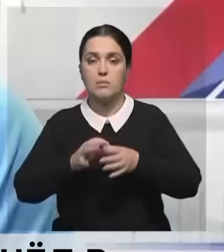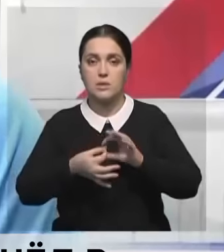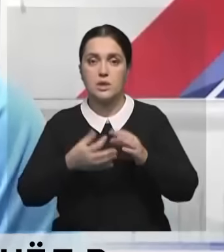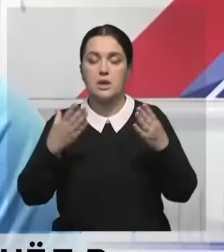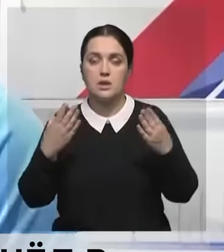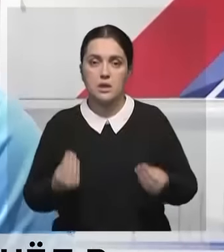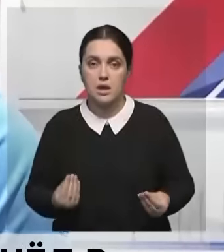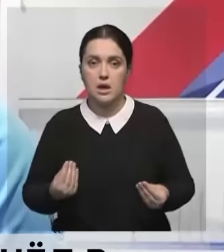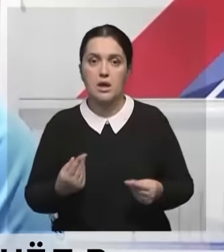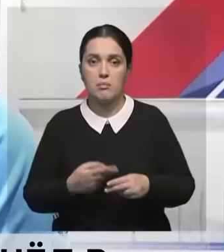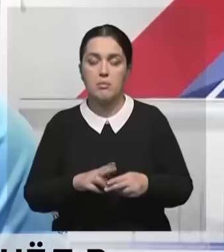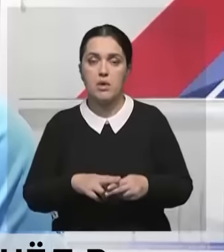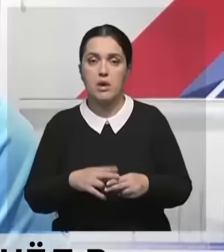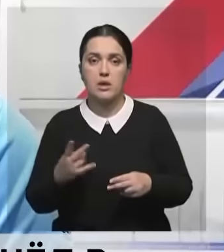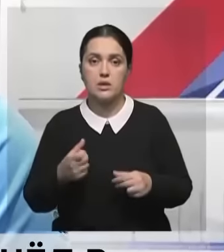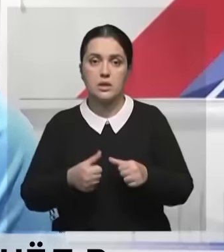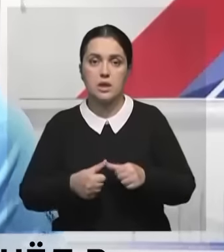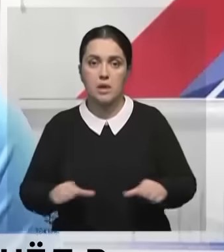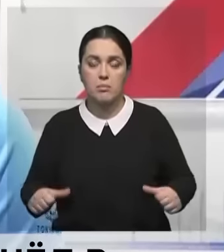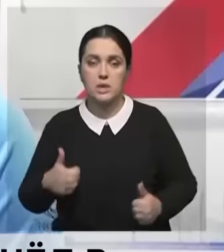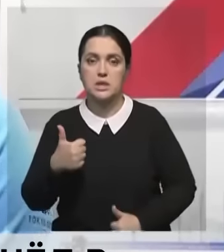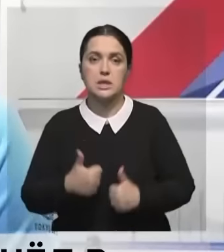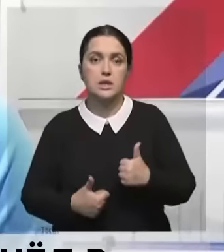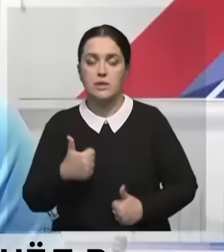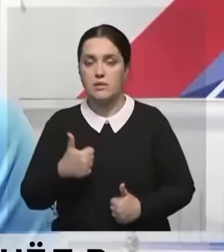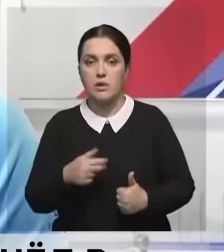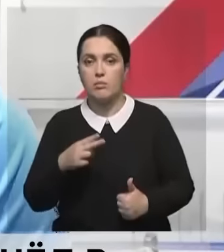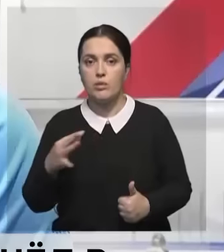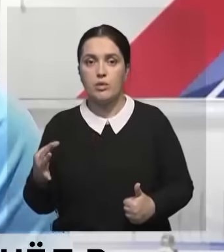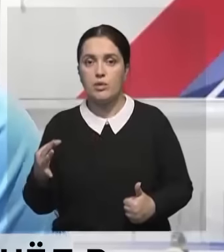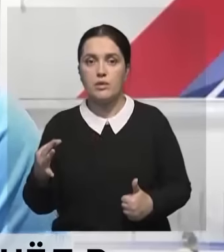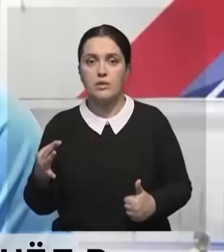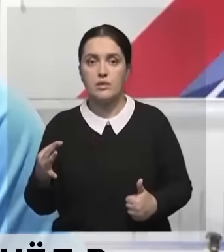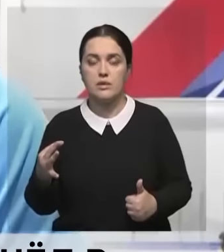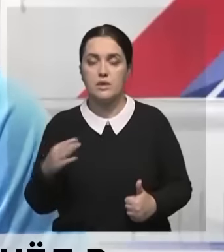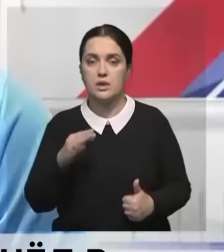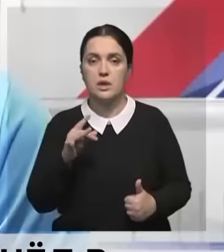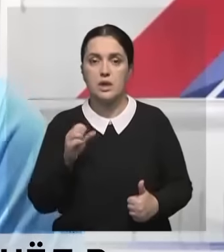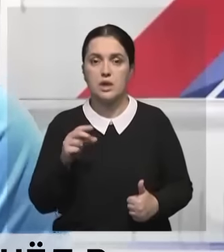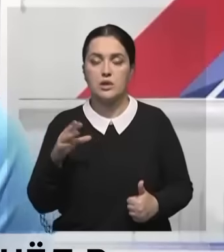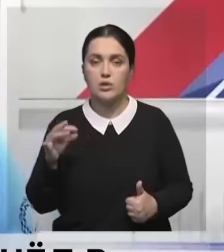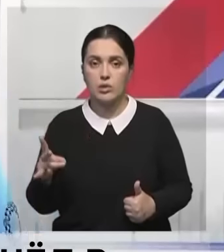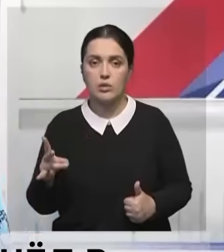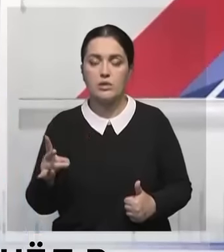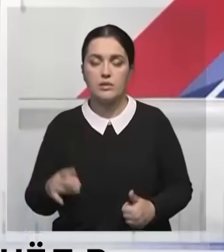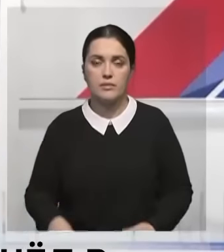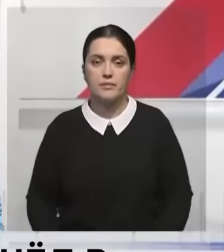Национальный Олимпийский комитет проводит соревнования также по триатлону, по плаванию.